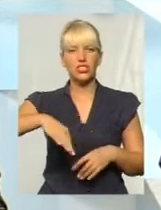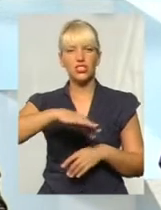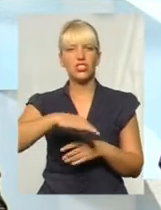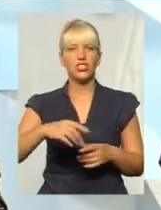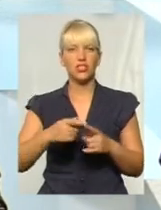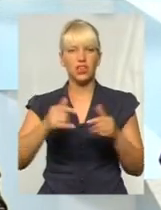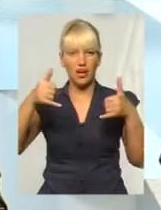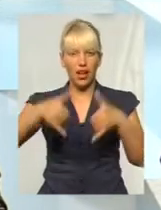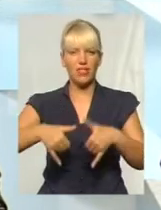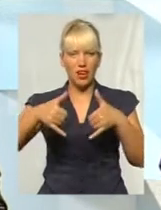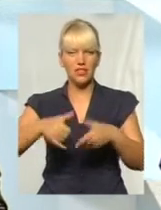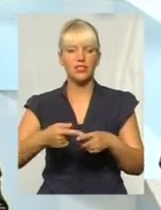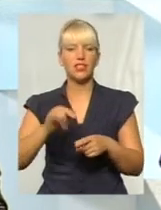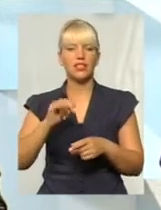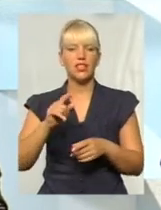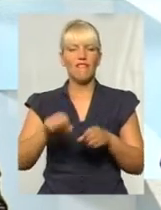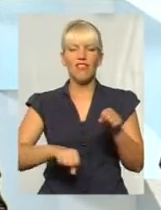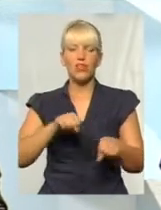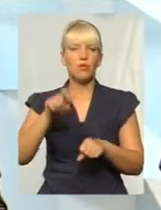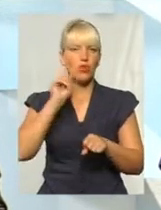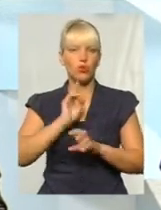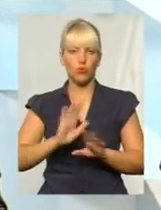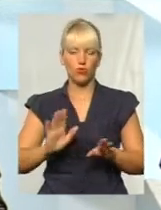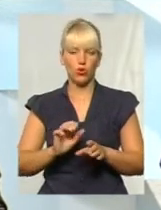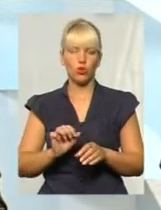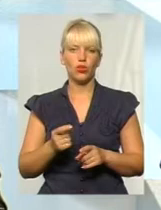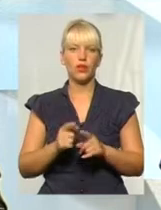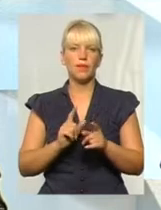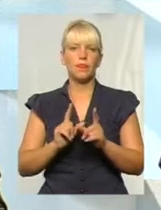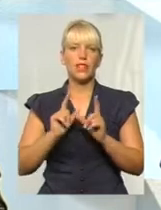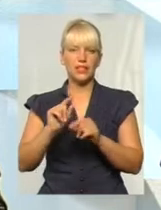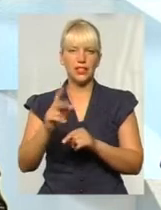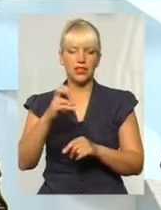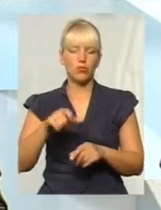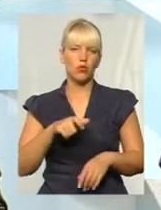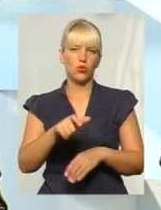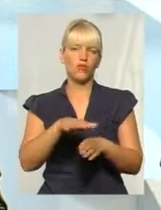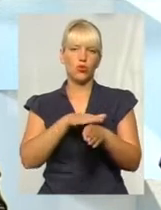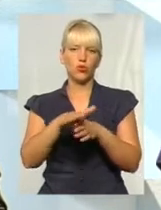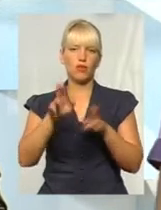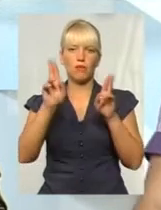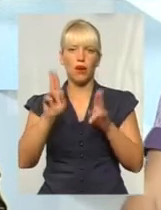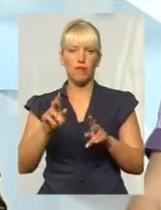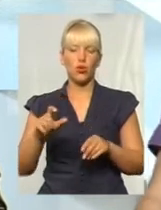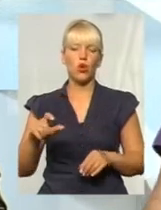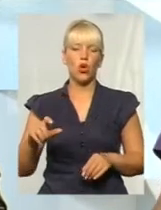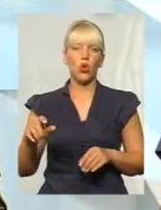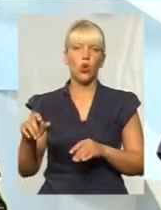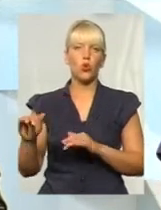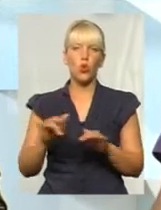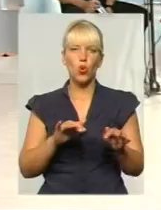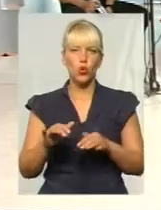велосипедисту принаймні некомфортно їхати, навіть по дорозі, дотримуючись правил дорожнього руху. Він мусить, ну,